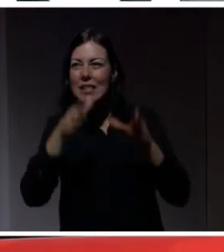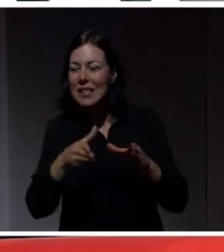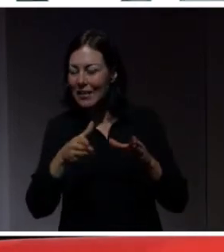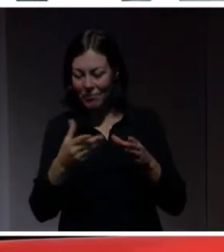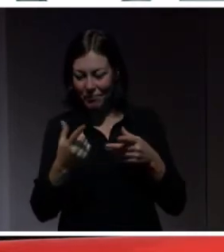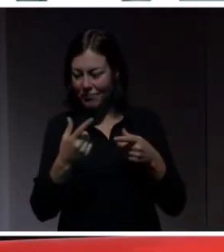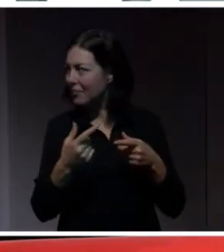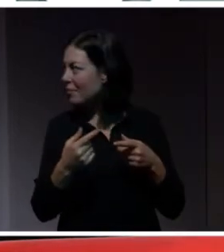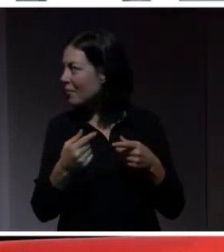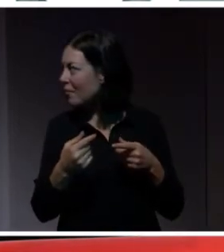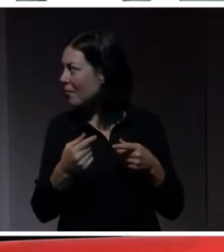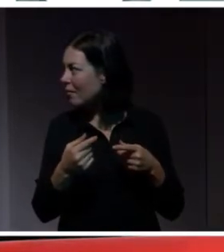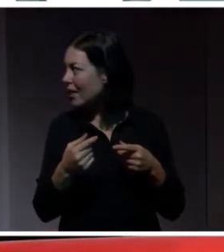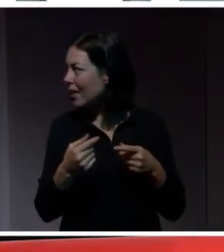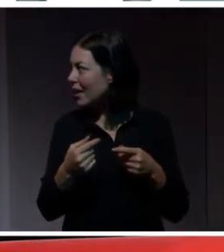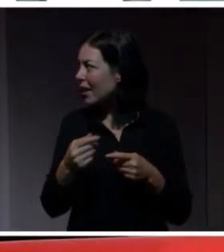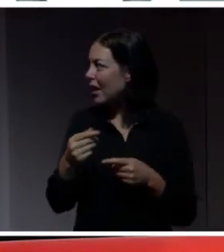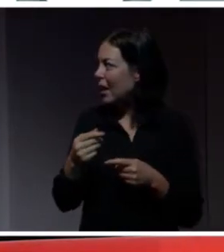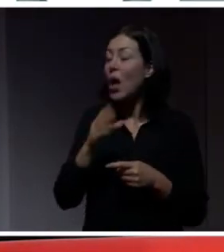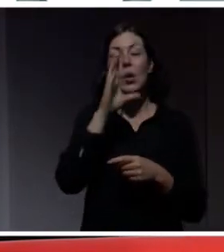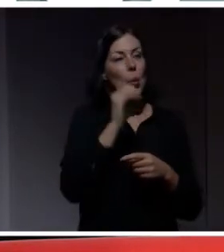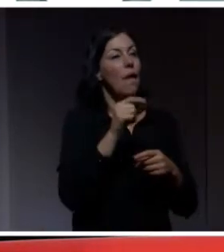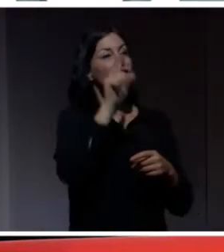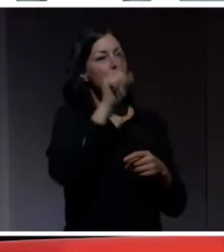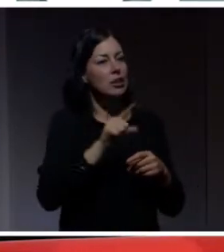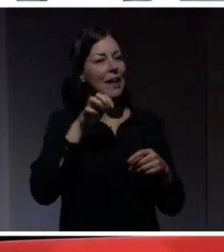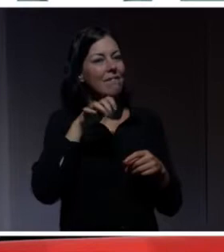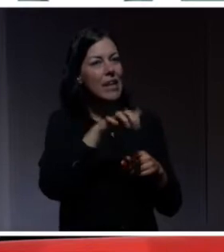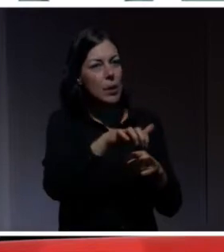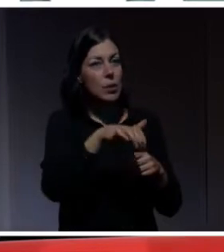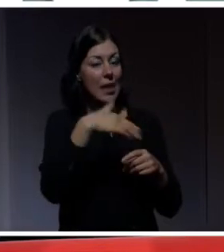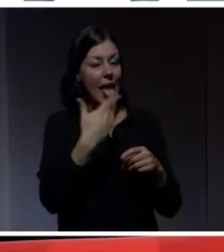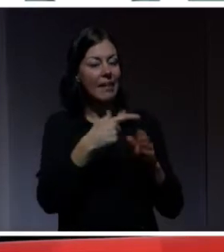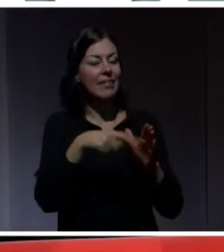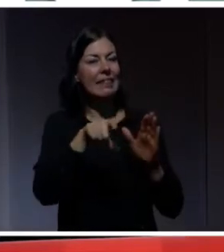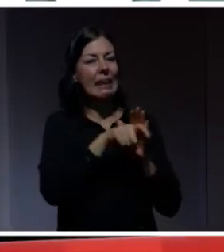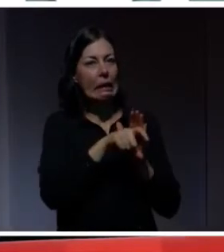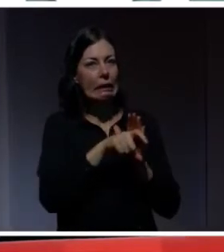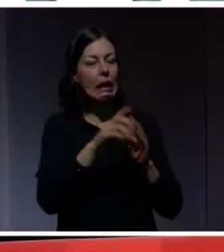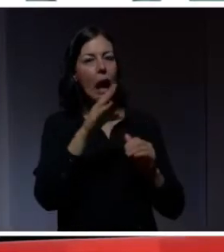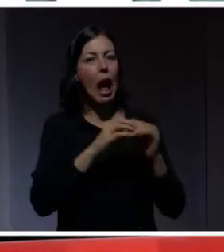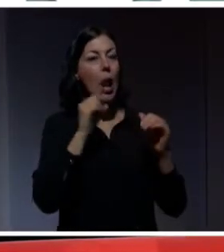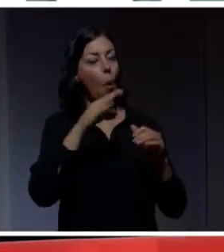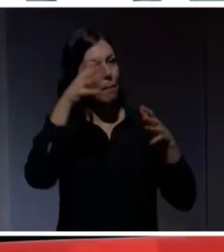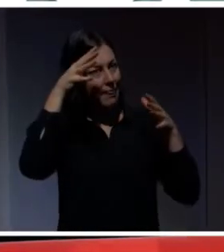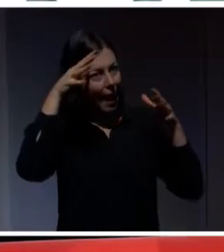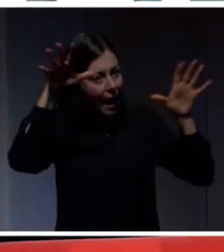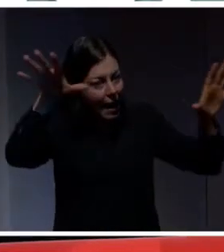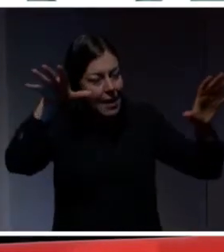Att det första viruset var en dikt som handlade om en älg.